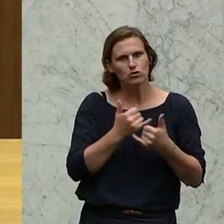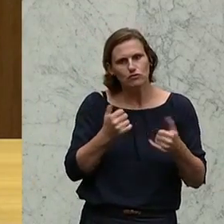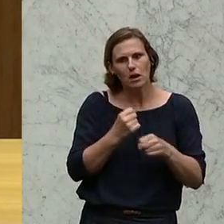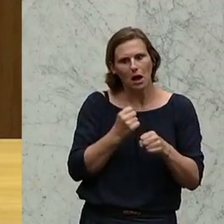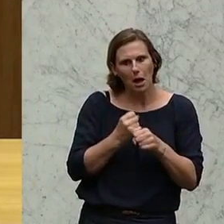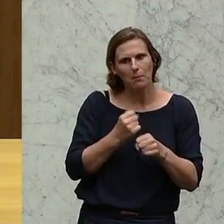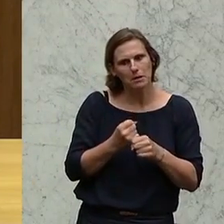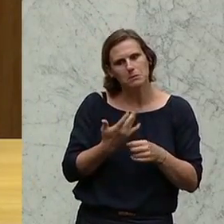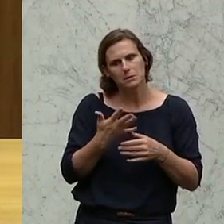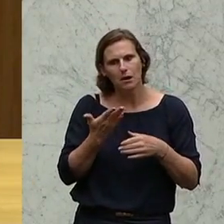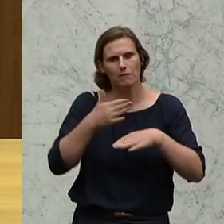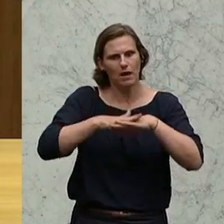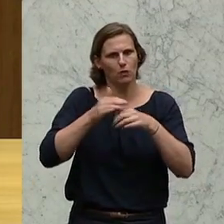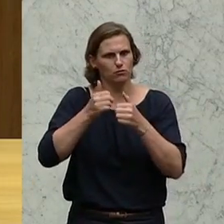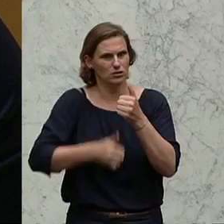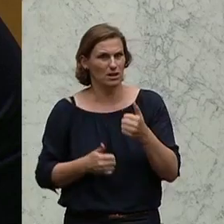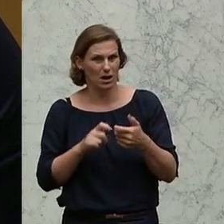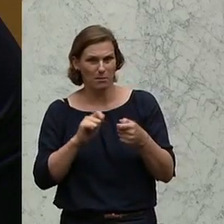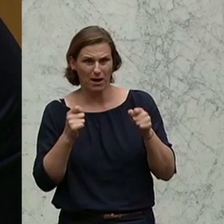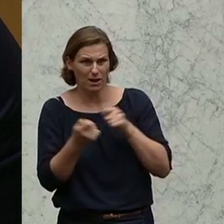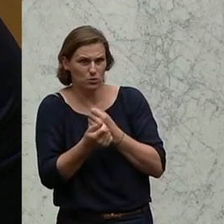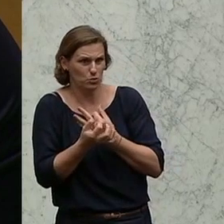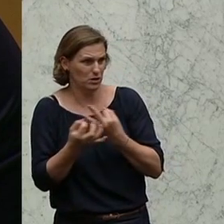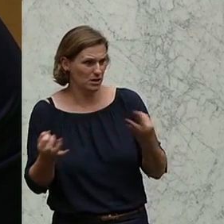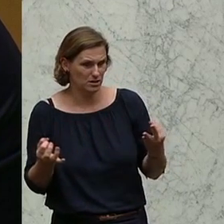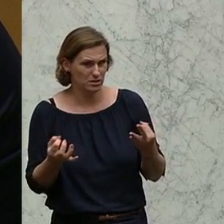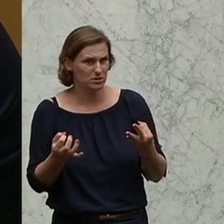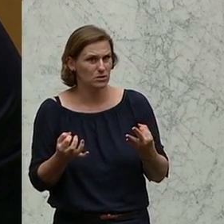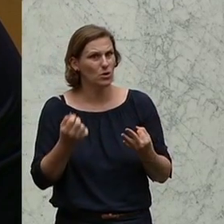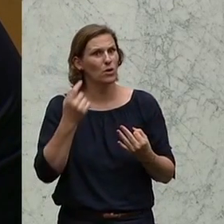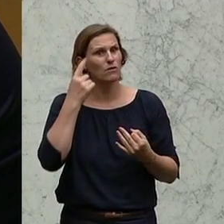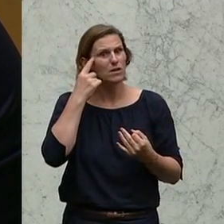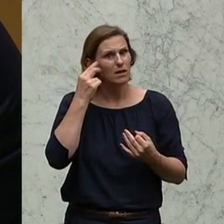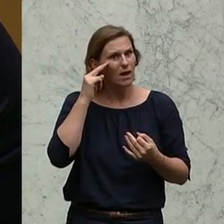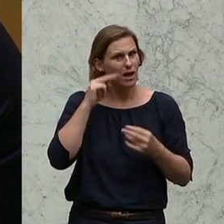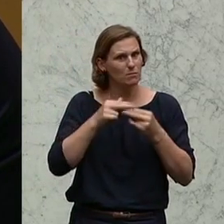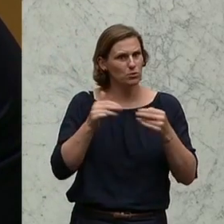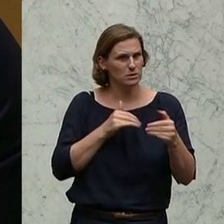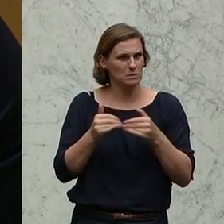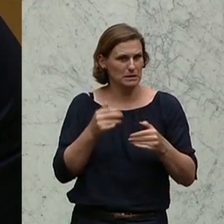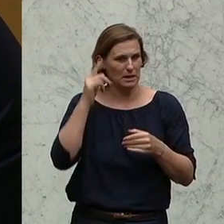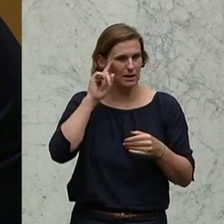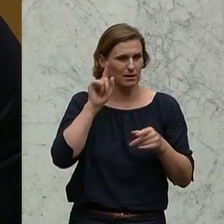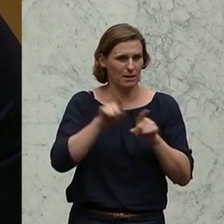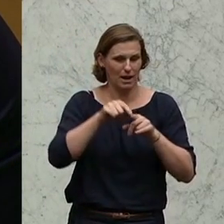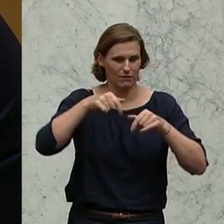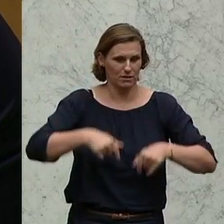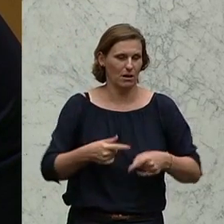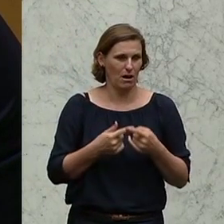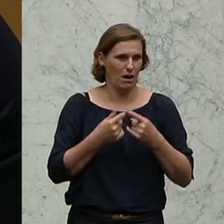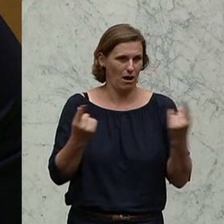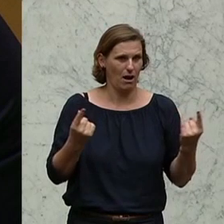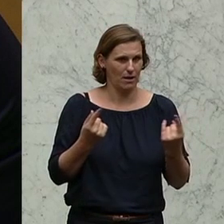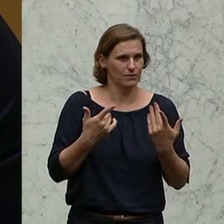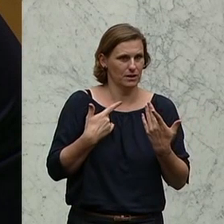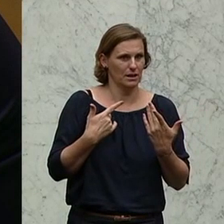irgendwas strenger, ändern tut sich in Wahrheit überhaupt nichts. Und wissen Sie, Herr Bundesminister, es erinnert mich an ein anderes Gesetz, das wir hier erinnern haben, nämlich das Lohn und